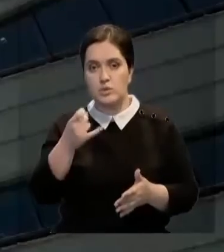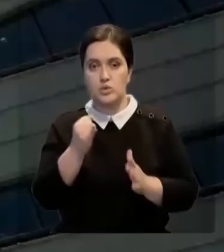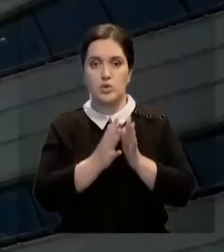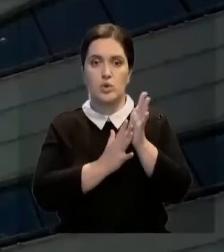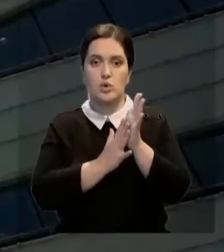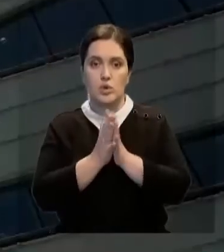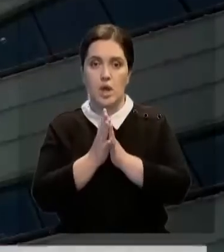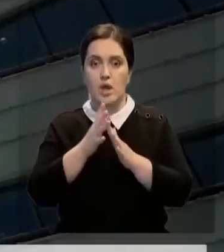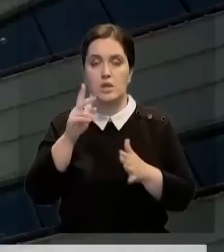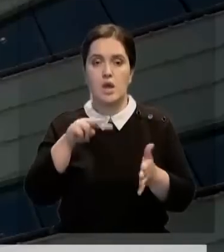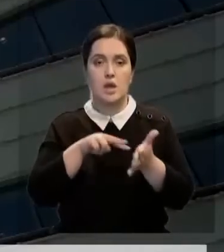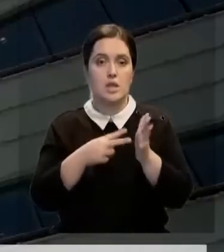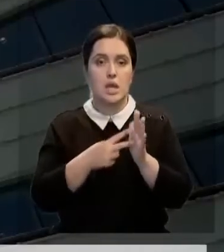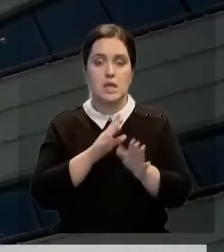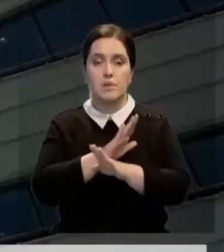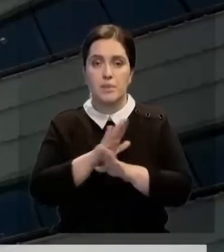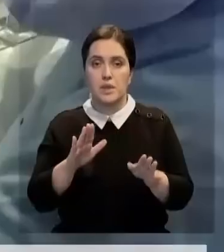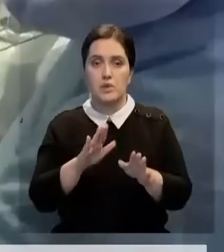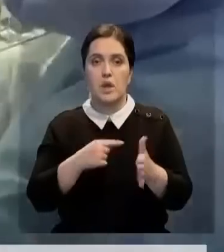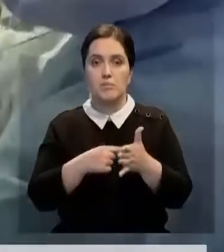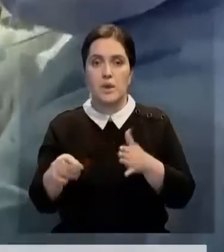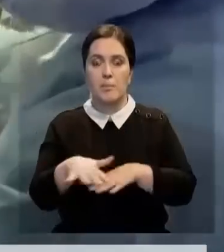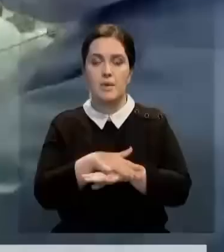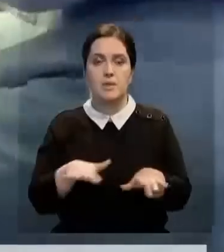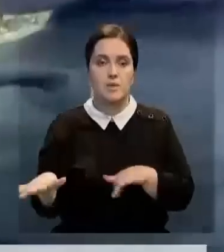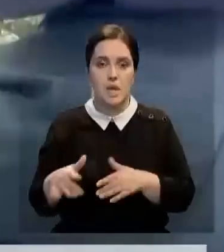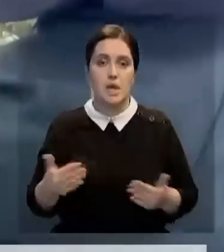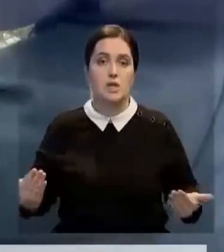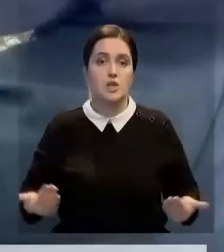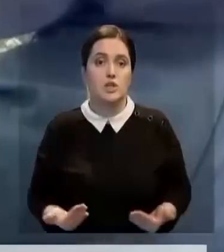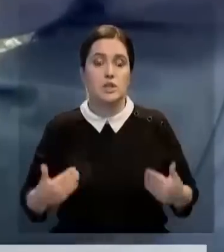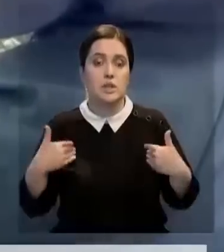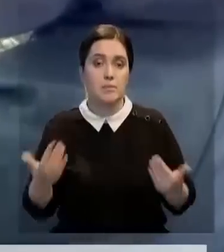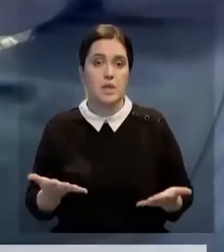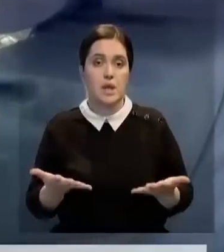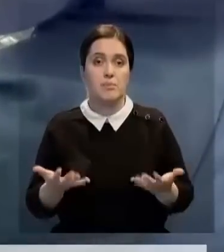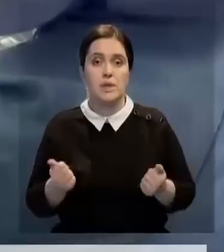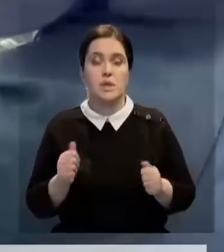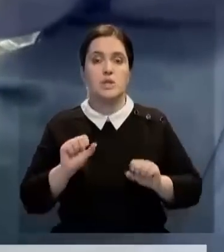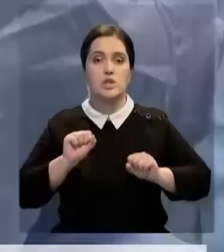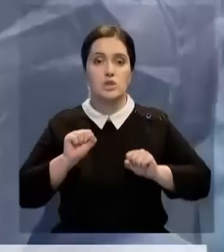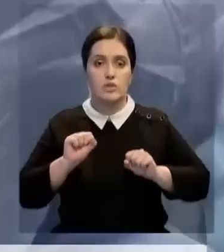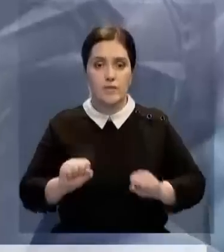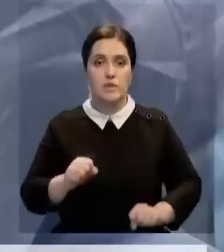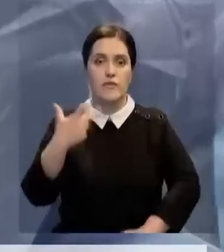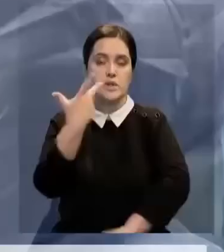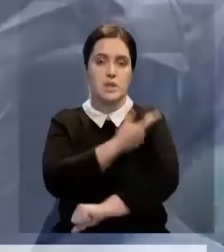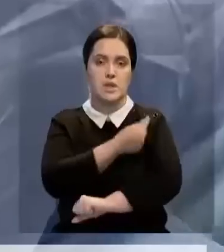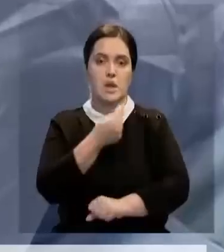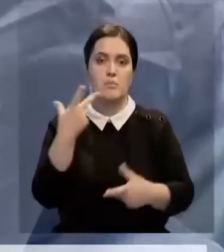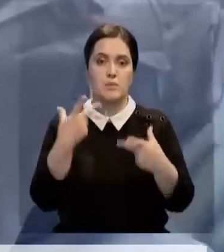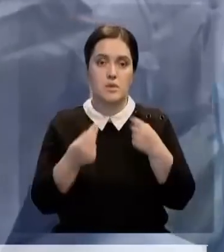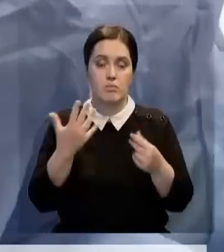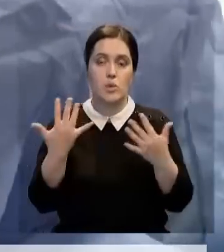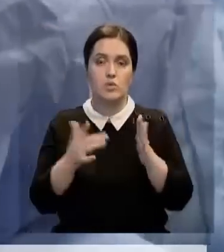эксперты прогнозируют рост. Несмотря на это, в стране не планируют отменять массовые мероприятия. Жителям предлагают получить защиту в виде вакцины.